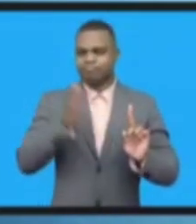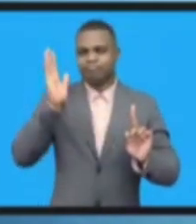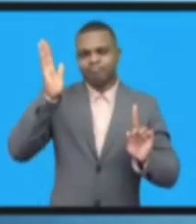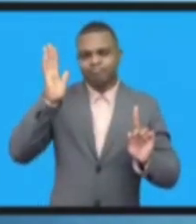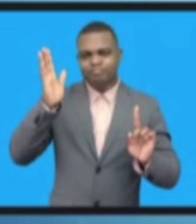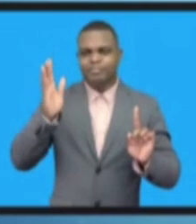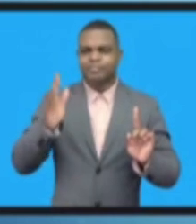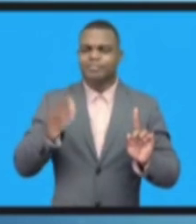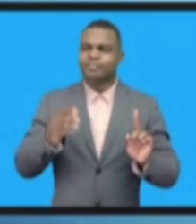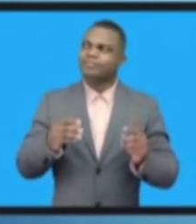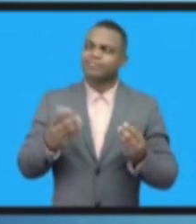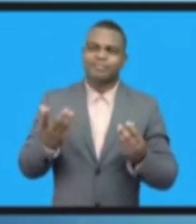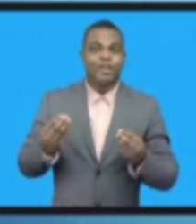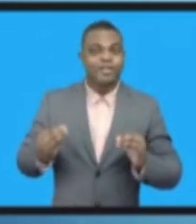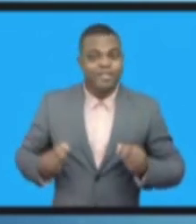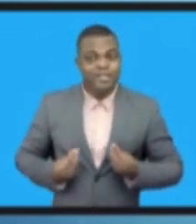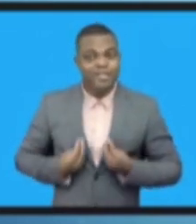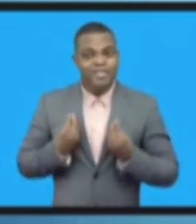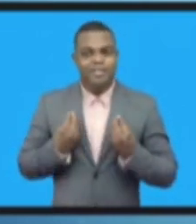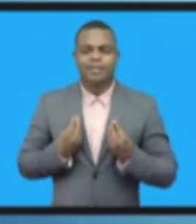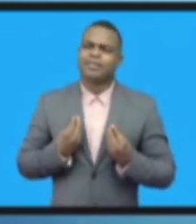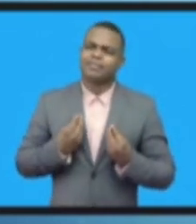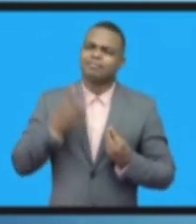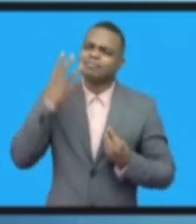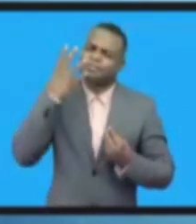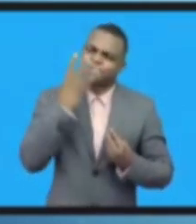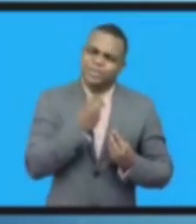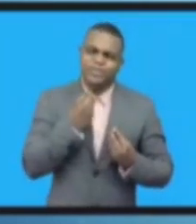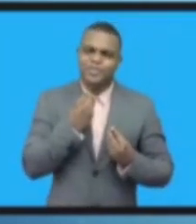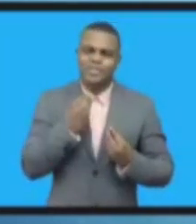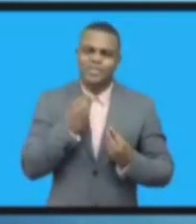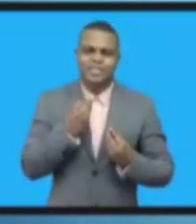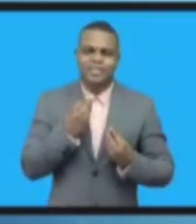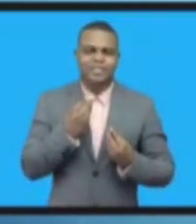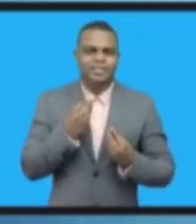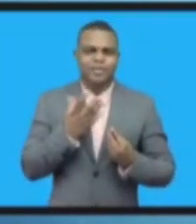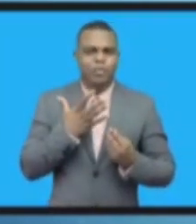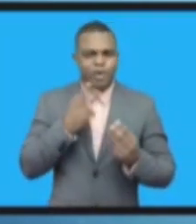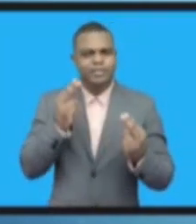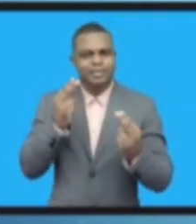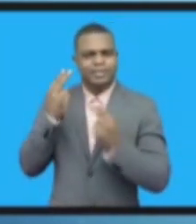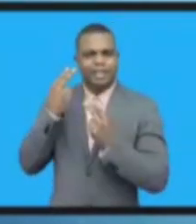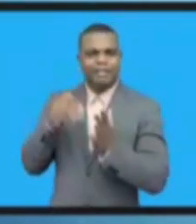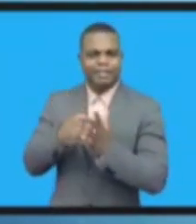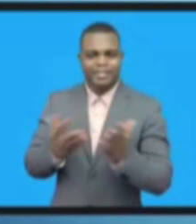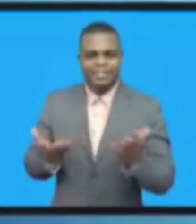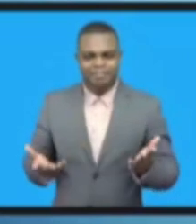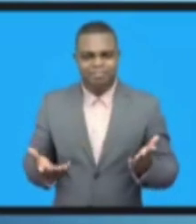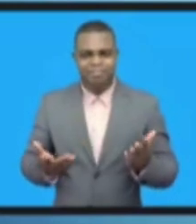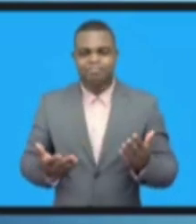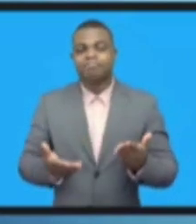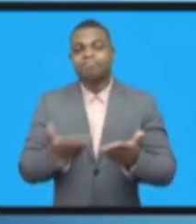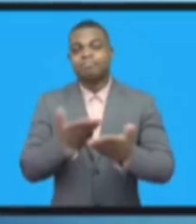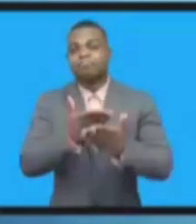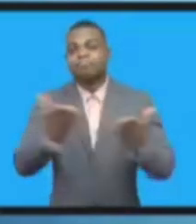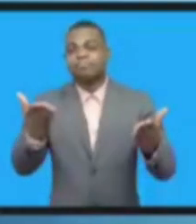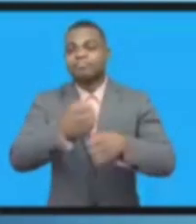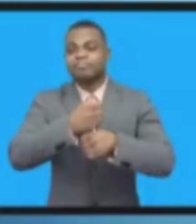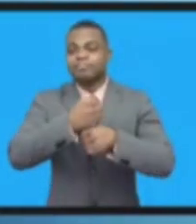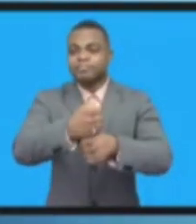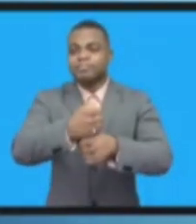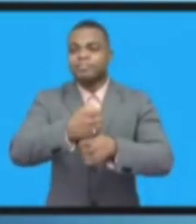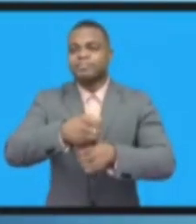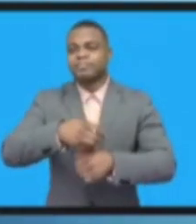Уважаемые гости, уважаемые удаленные участники, я бы хотел присоединиться к остальным